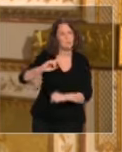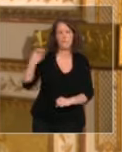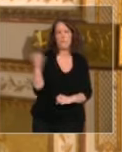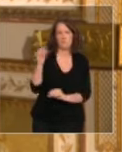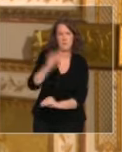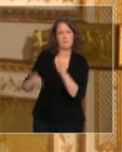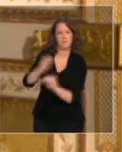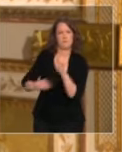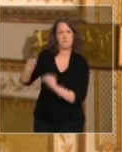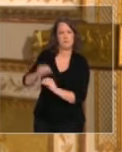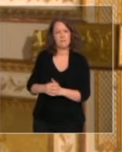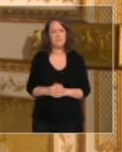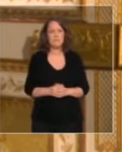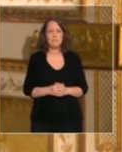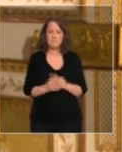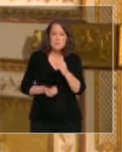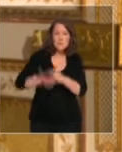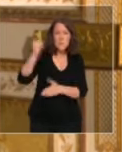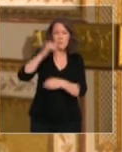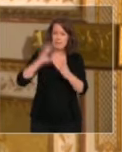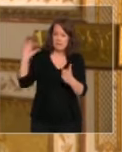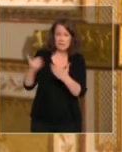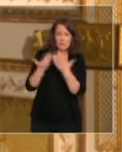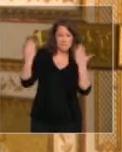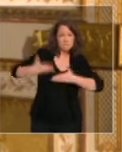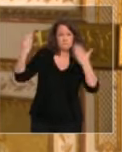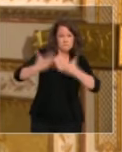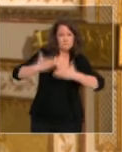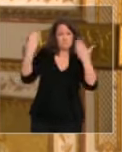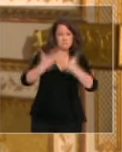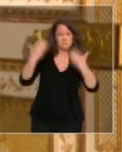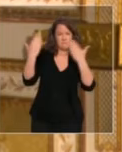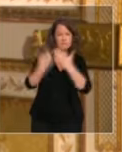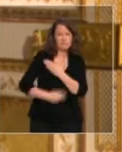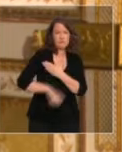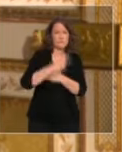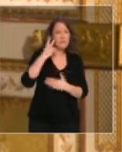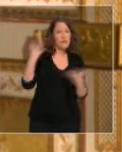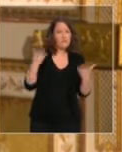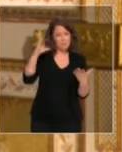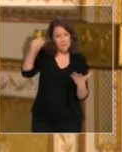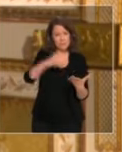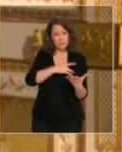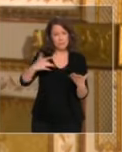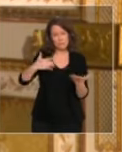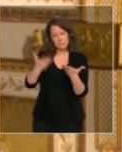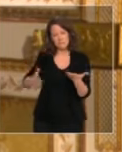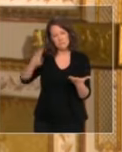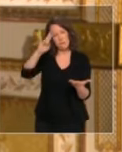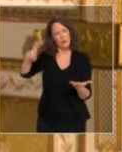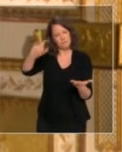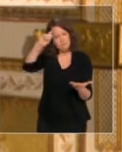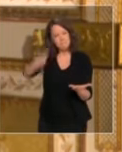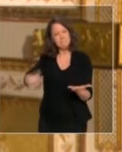Ces journées, ces semaines ont été et resteront l'honneur de nos soignants, en ville comme à l